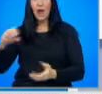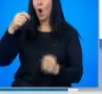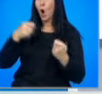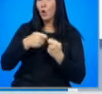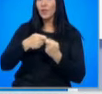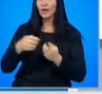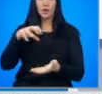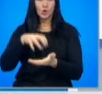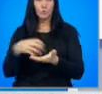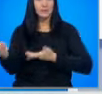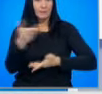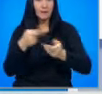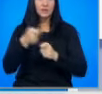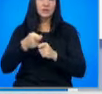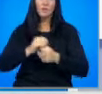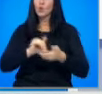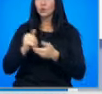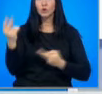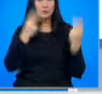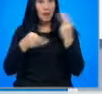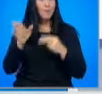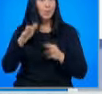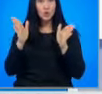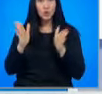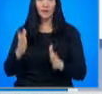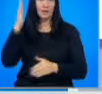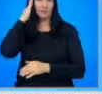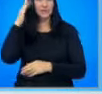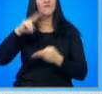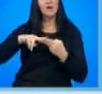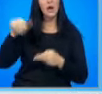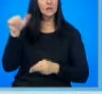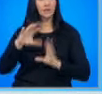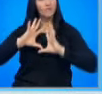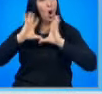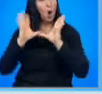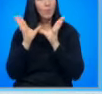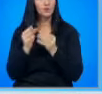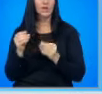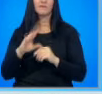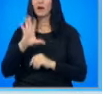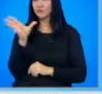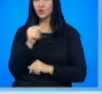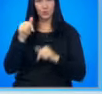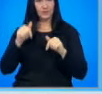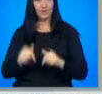изработено коалиционно споразумение след това да се определят министрите. Вера Александрова обобщава всичко това сега.